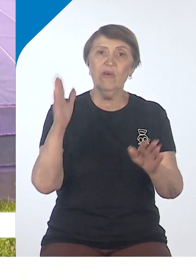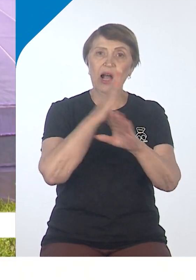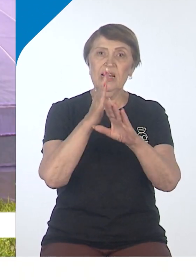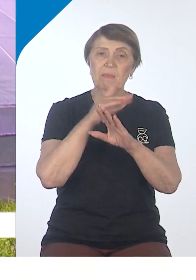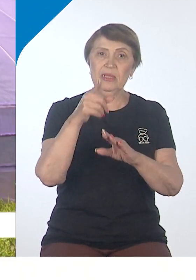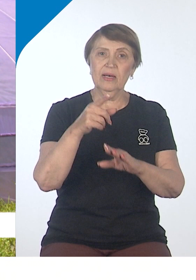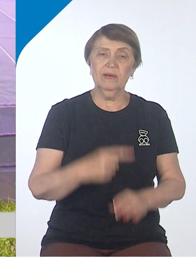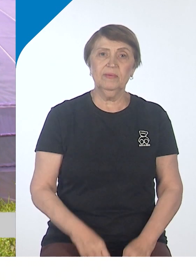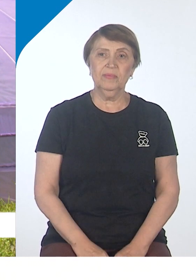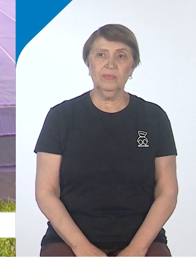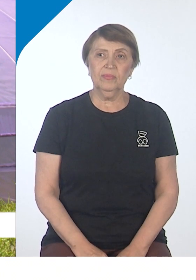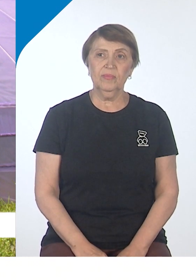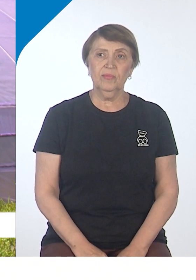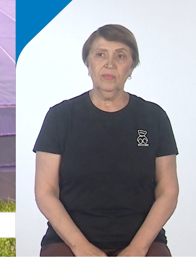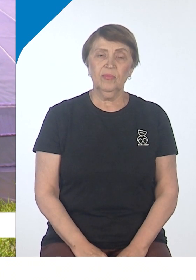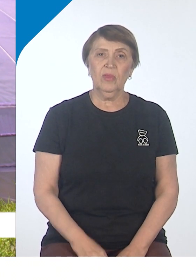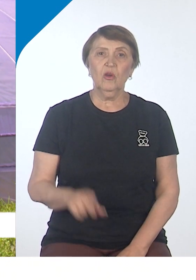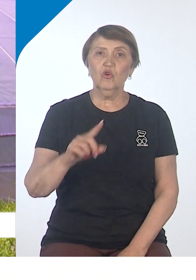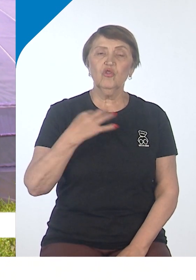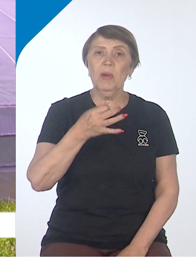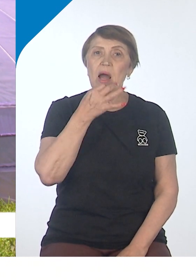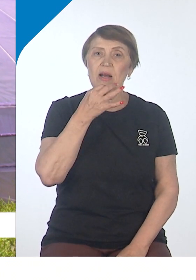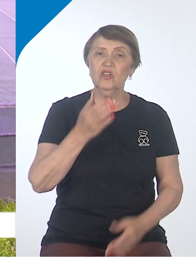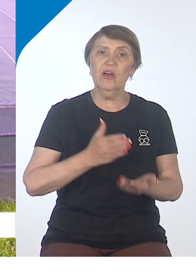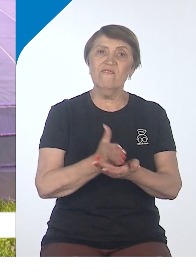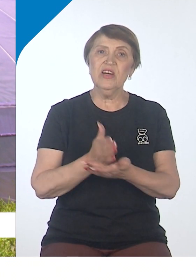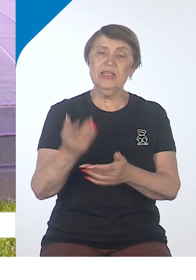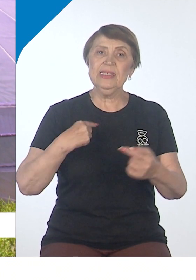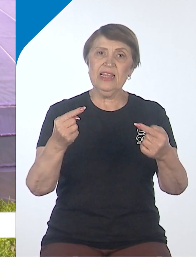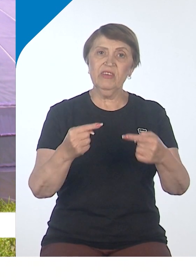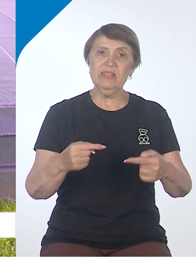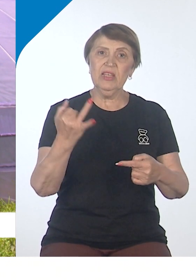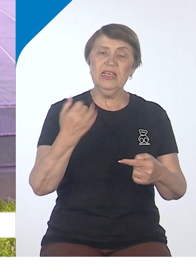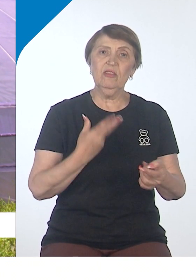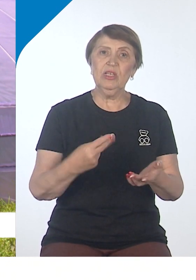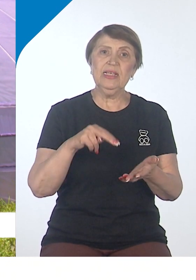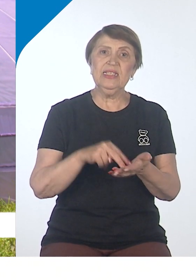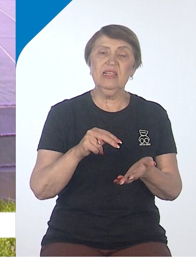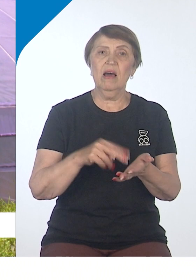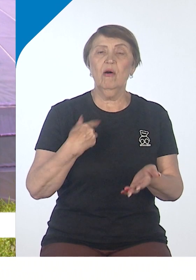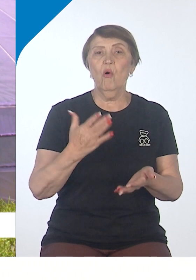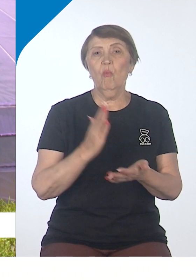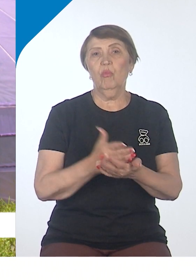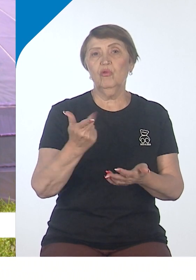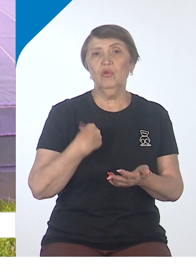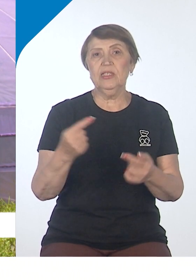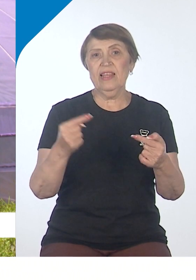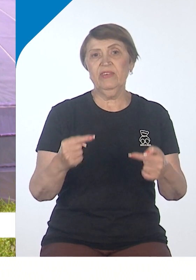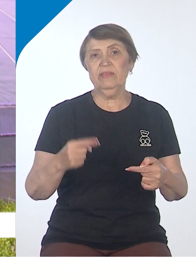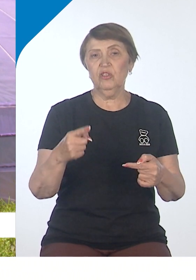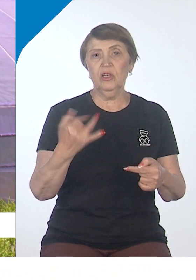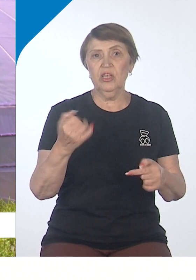резко континентального приходится, чтобы раньше выйти, соответственно, и цены будут соответствующие, да, и